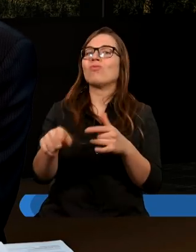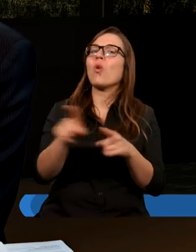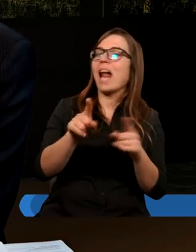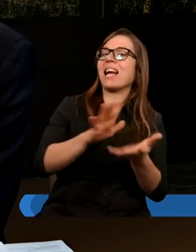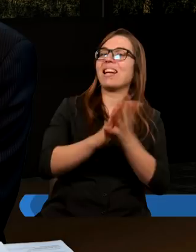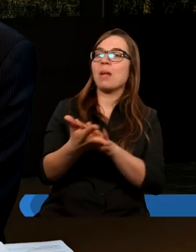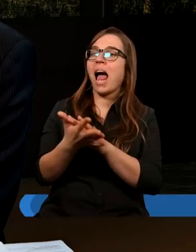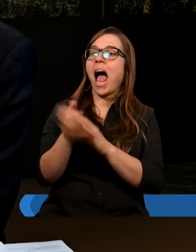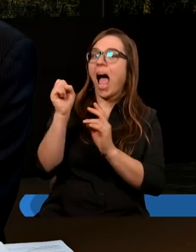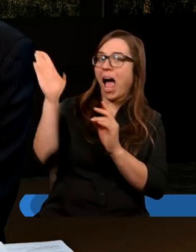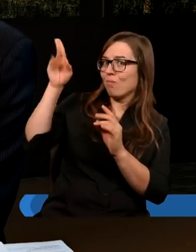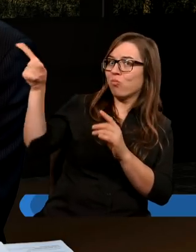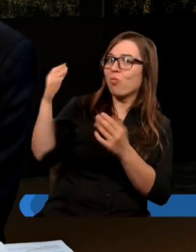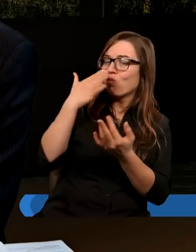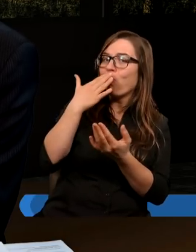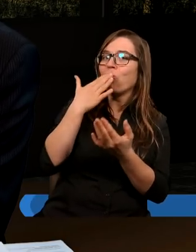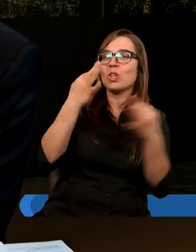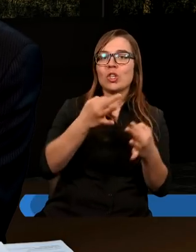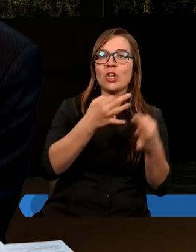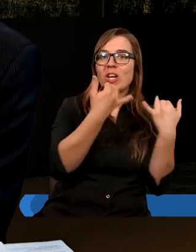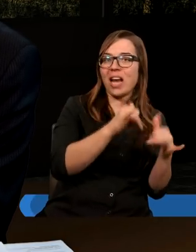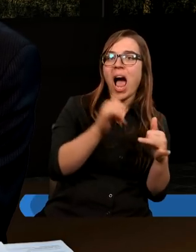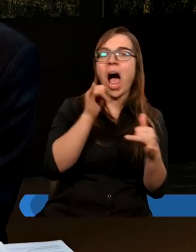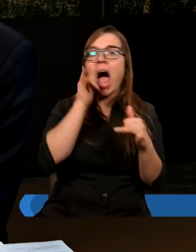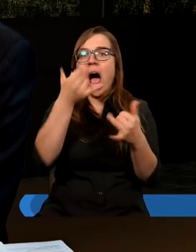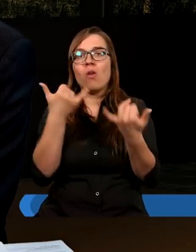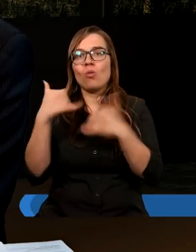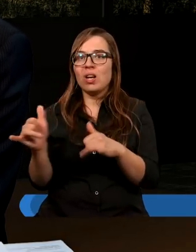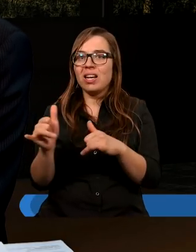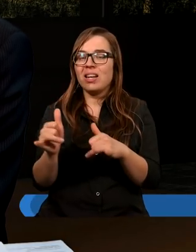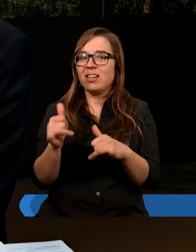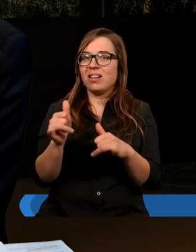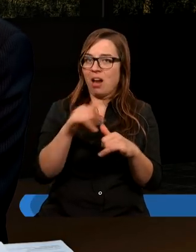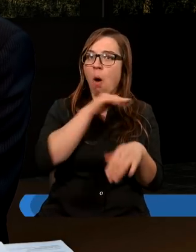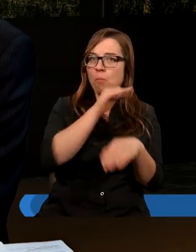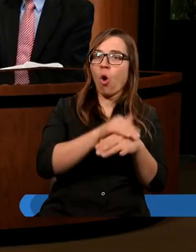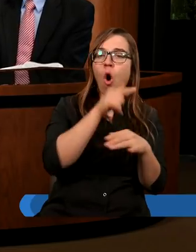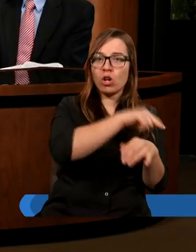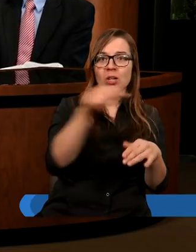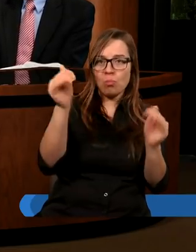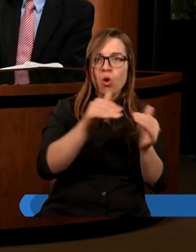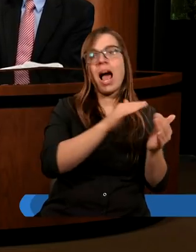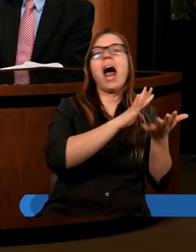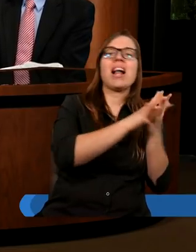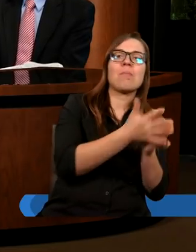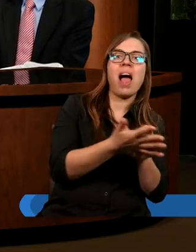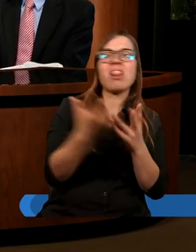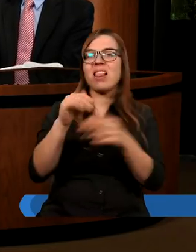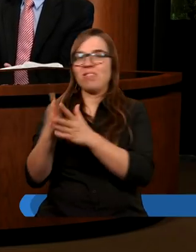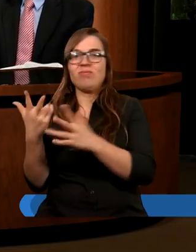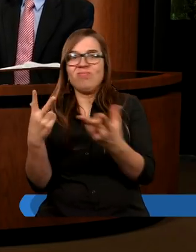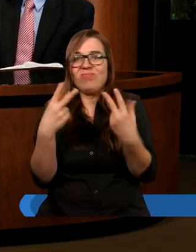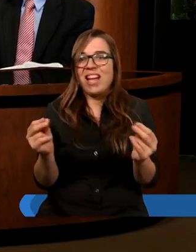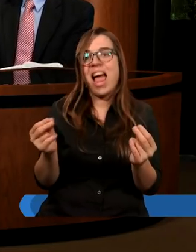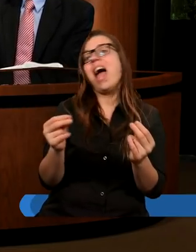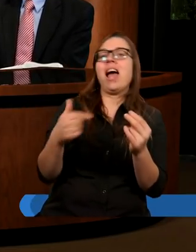zmienności. Nie da się pogodzić zmienności z niezmiennością, więc albo wierzymy, że Bóg